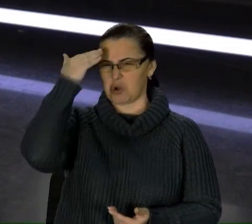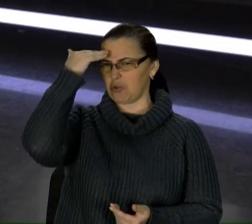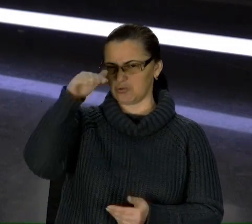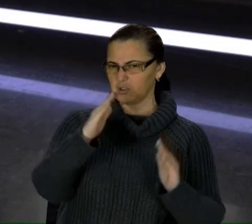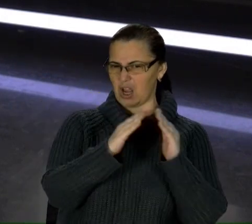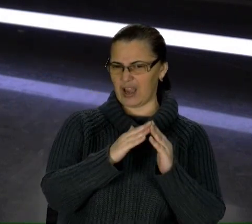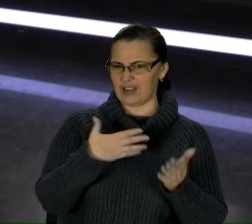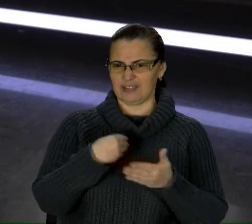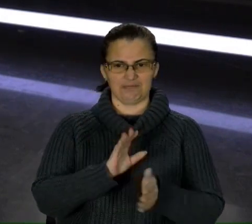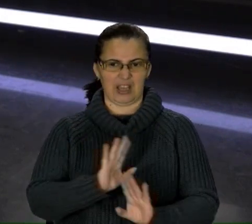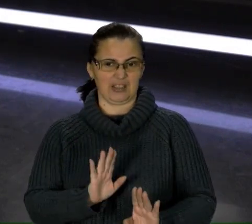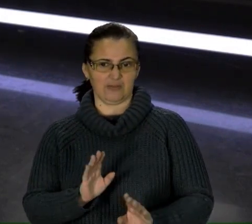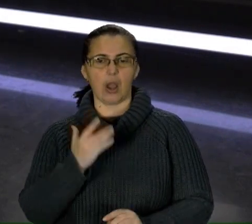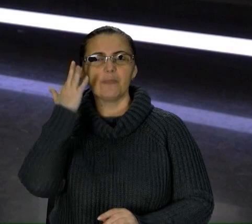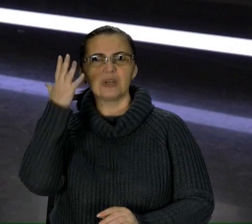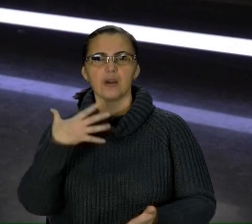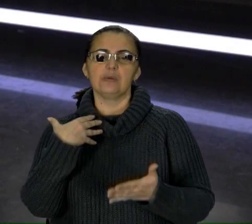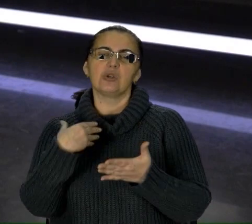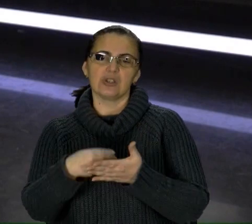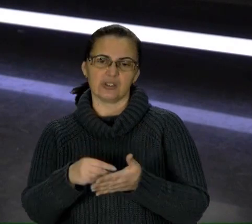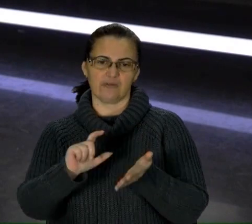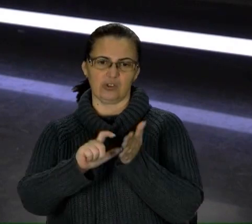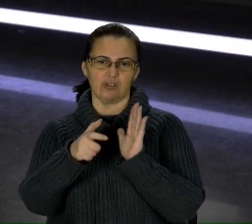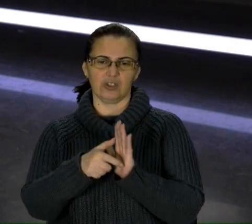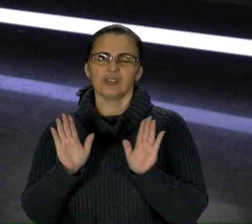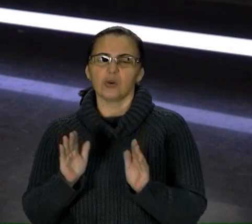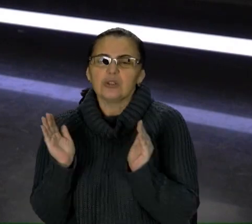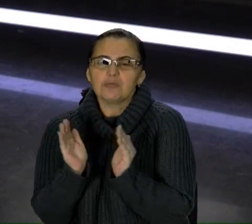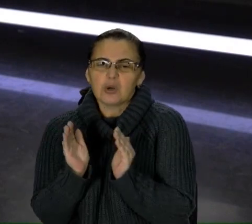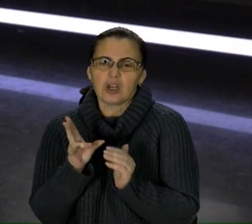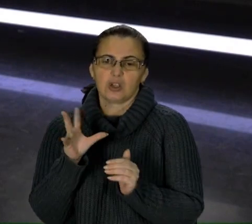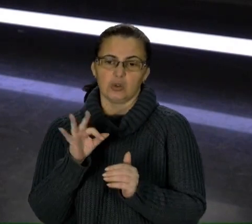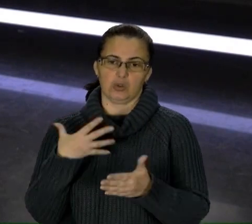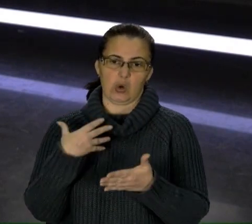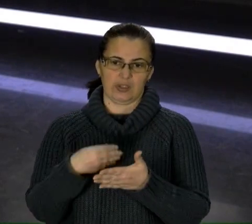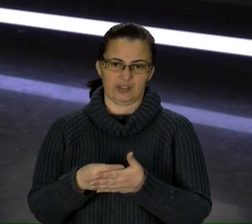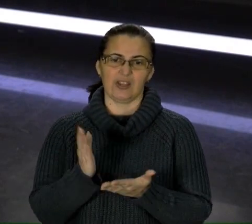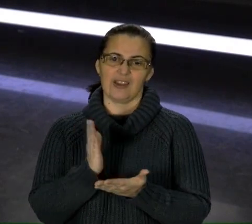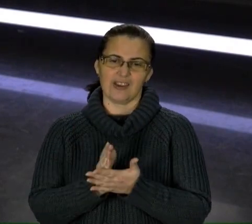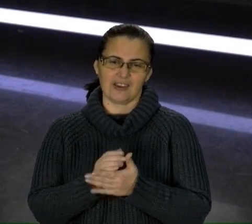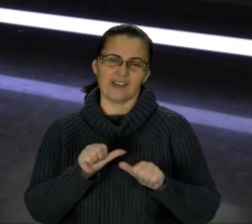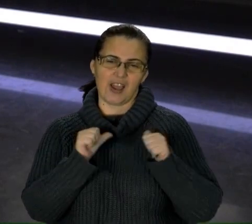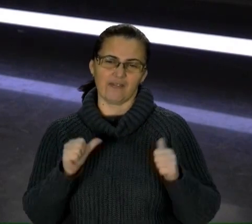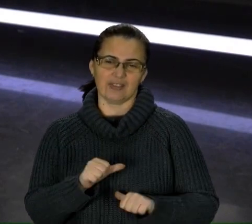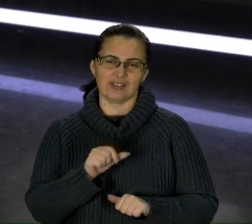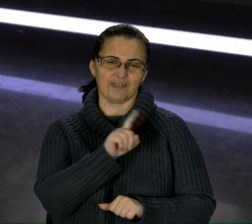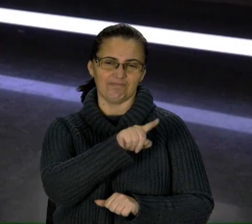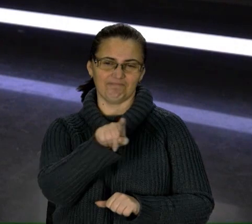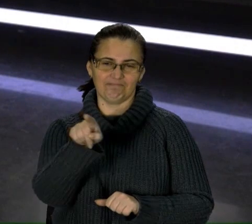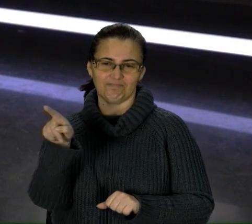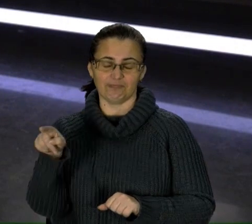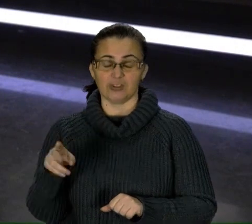Мрія про власне житло, власний куточок, хоч крихітний, але свій. Жевріє в серцях мільйонів українців. Але